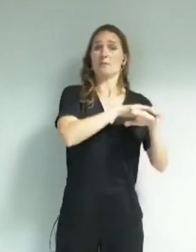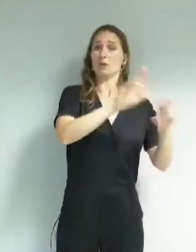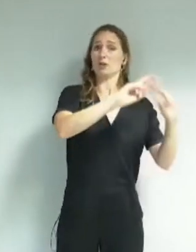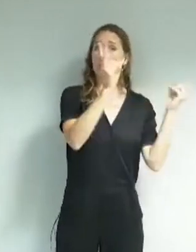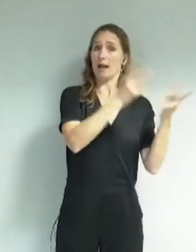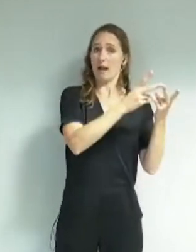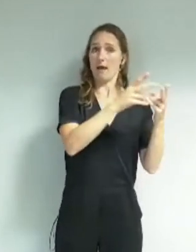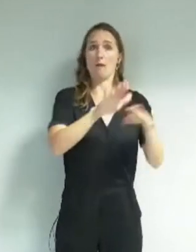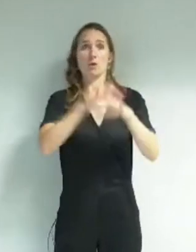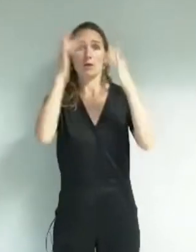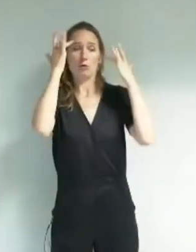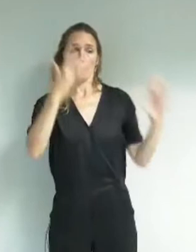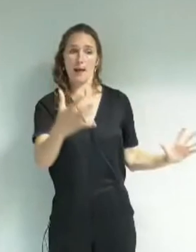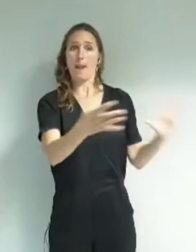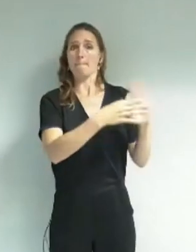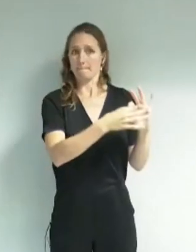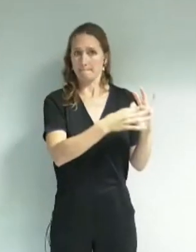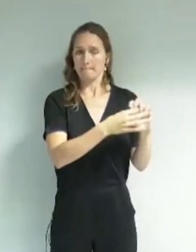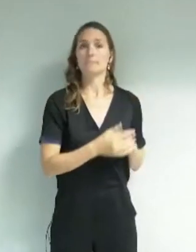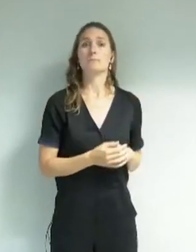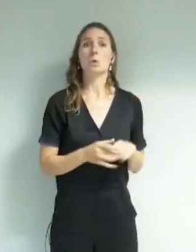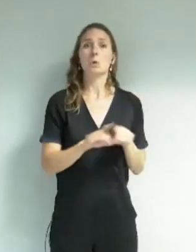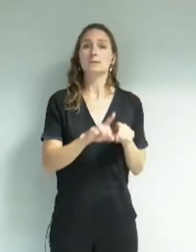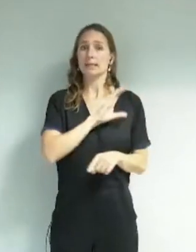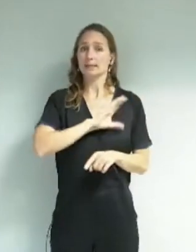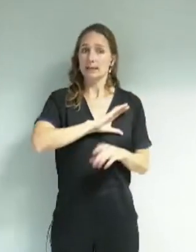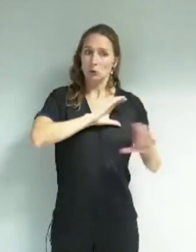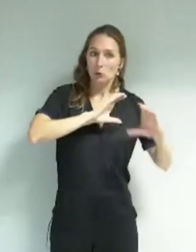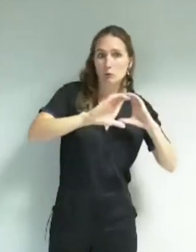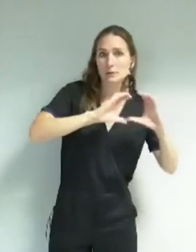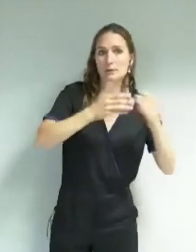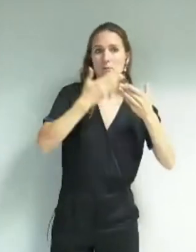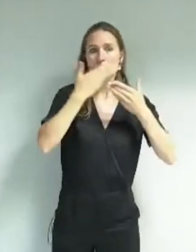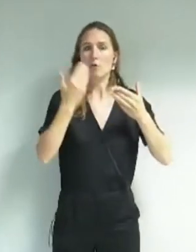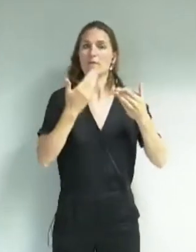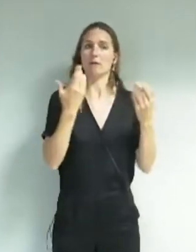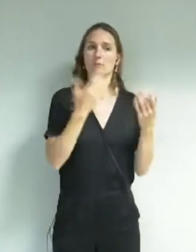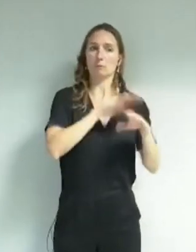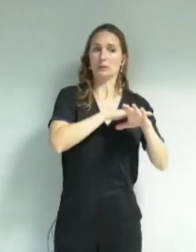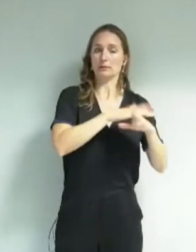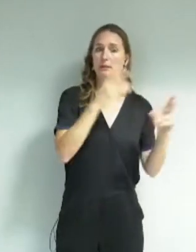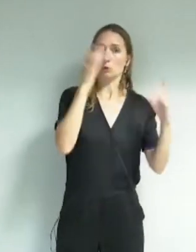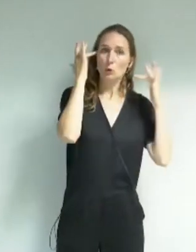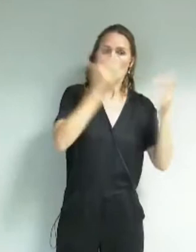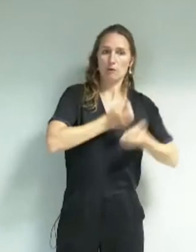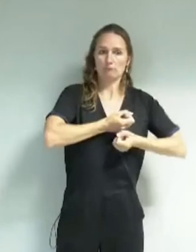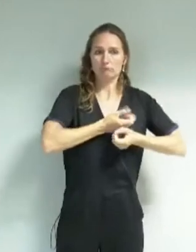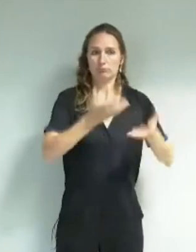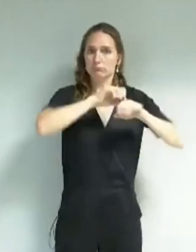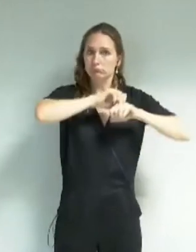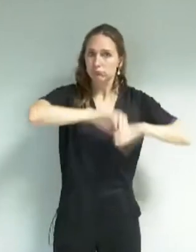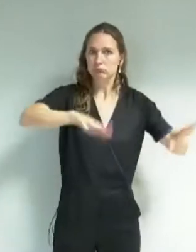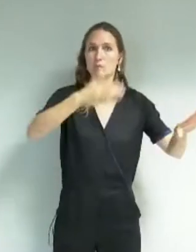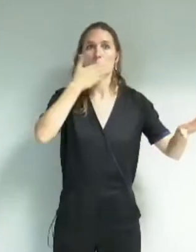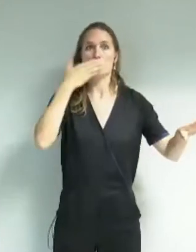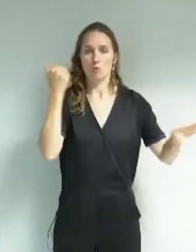avec les politiques culturelles, ainsi que de mieux communiquer aux citoyens et citoyennes ces politiques culturelles à la place qui est donnée à l